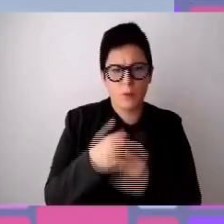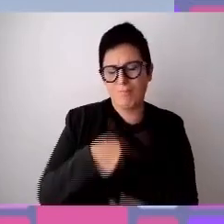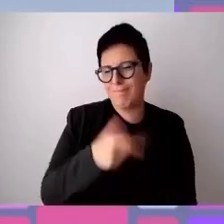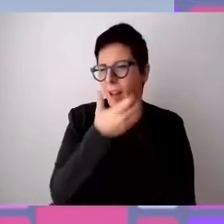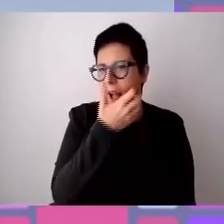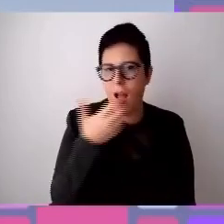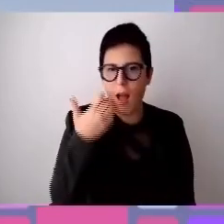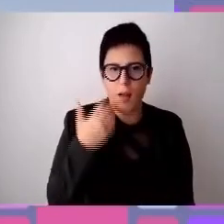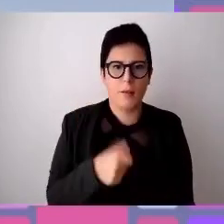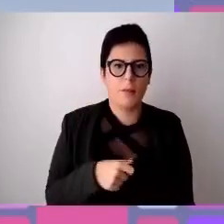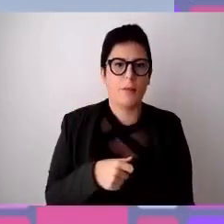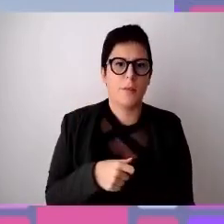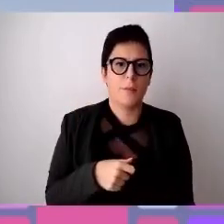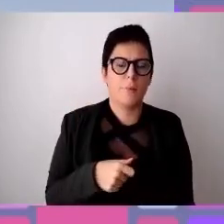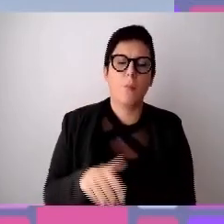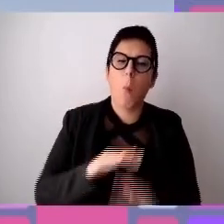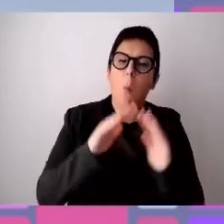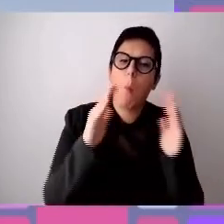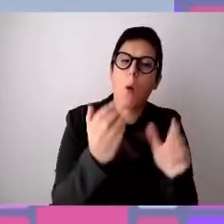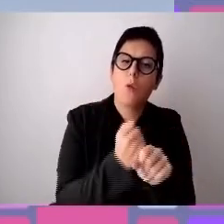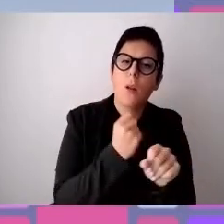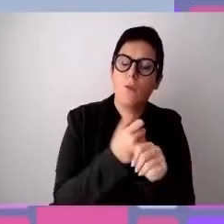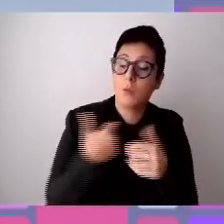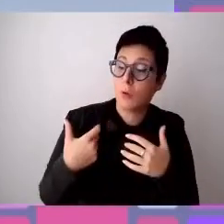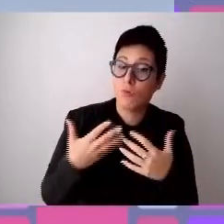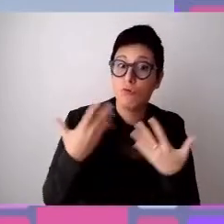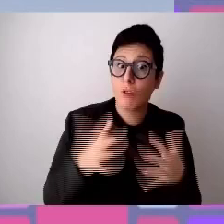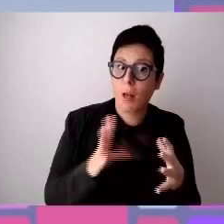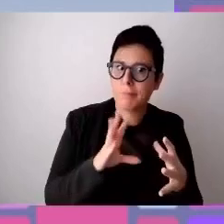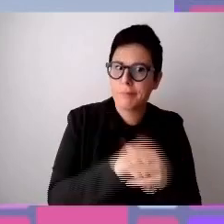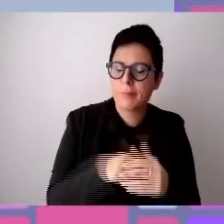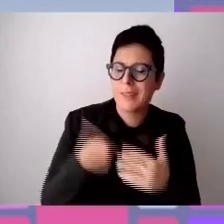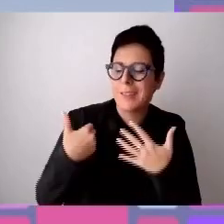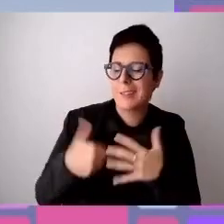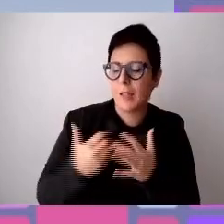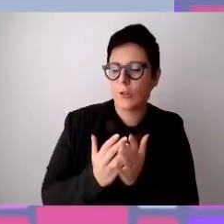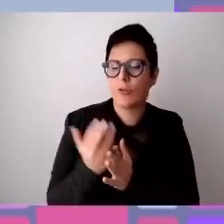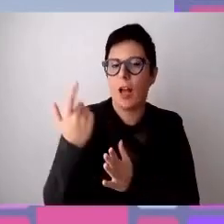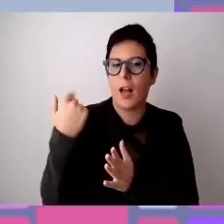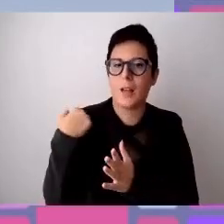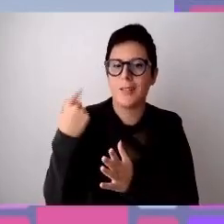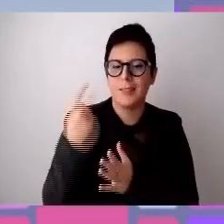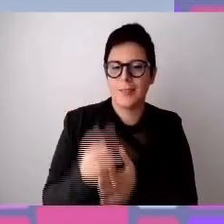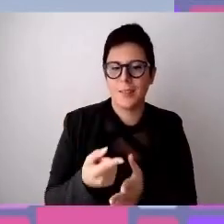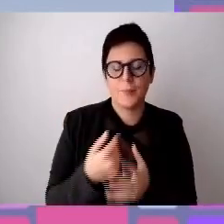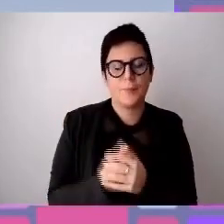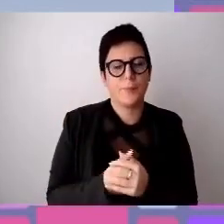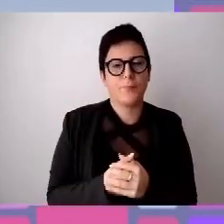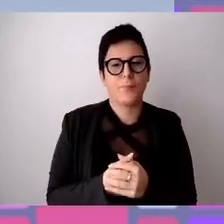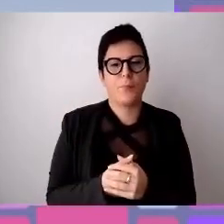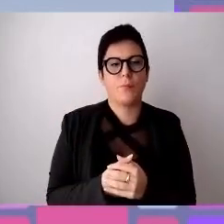questo spettro del mondo del lavoro da 16 anni a questa parte e vi porterò